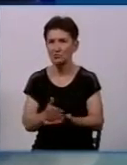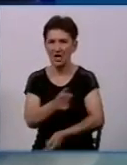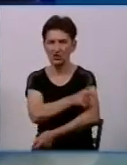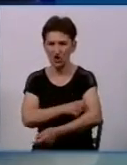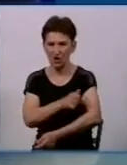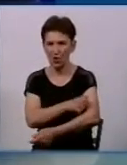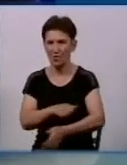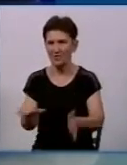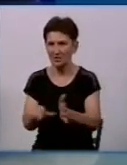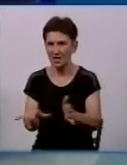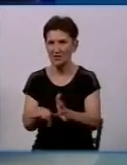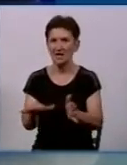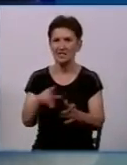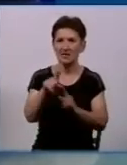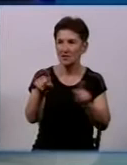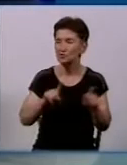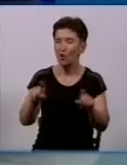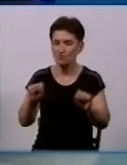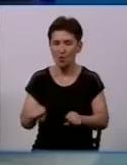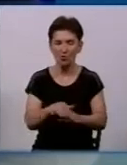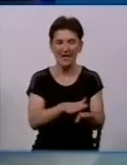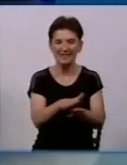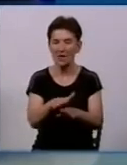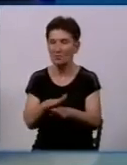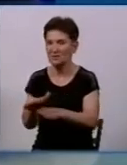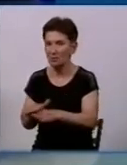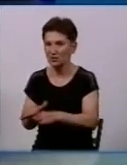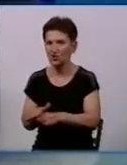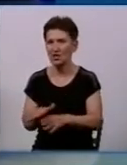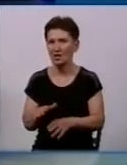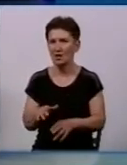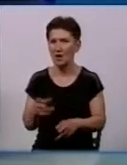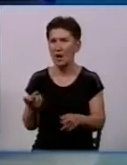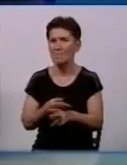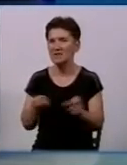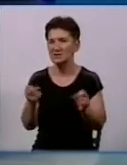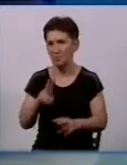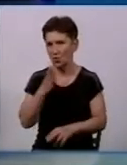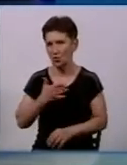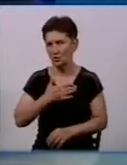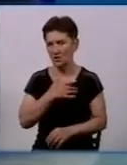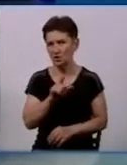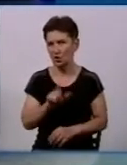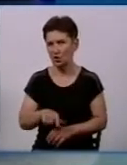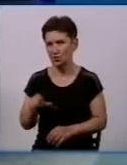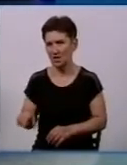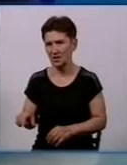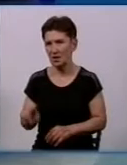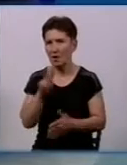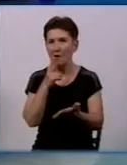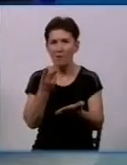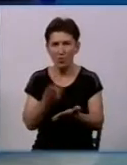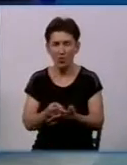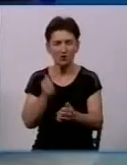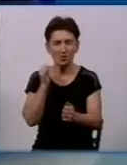енергетики, електрики, які можуть обесточити об'єкт для того, щоб забезпечити безпеку наших людей при гасінні пожежі. Показуємо кожен